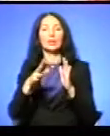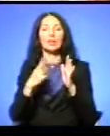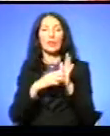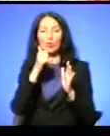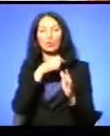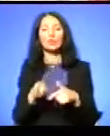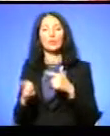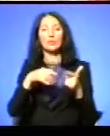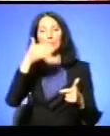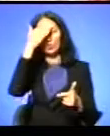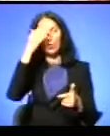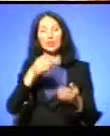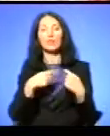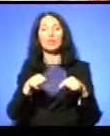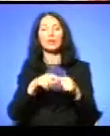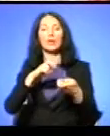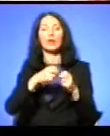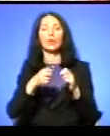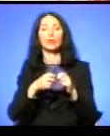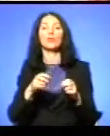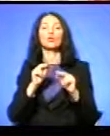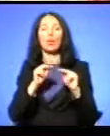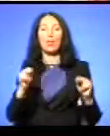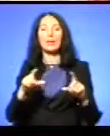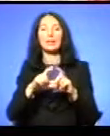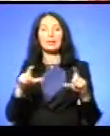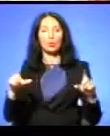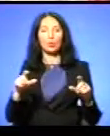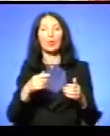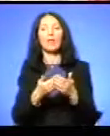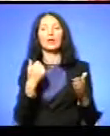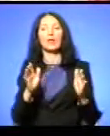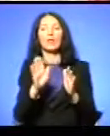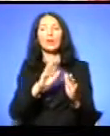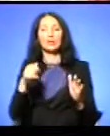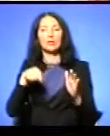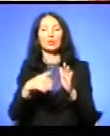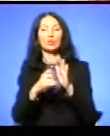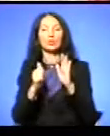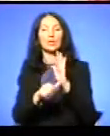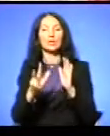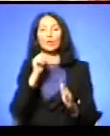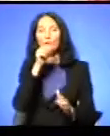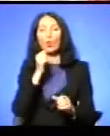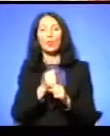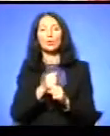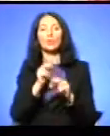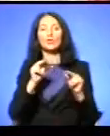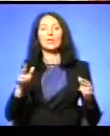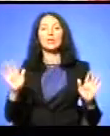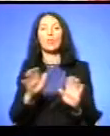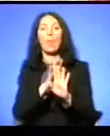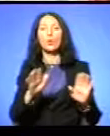відділення Івано-Франківського педагогічного інституту Від вересня 1963 року працював учителем музики в місті